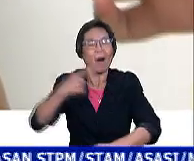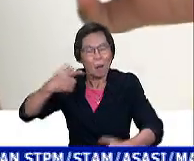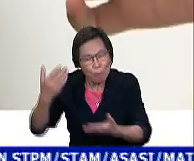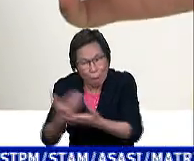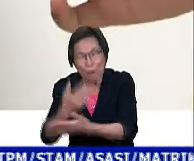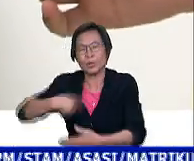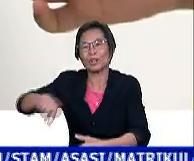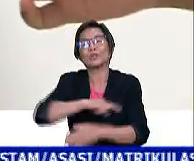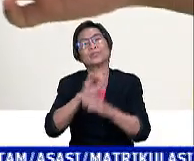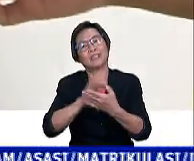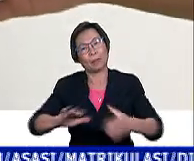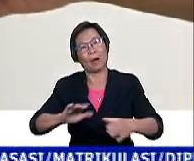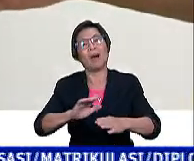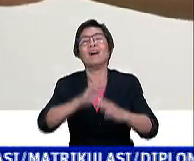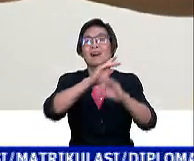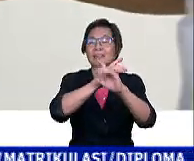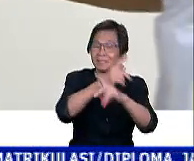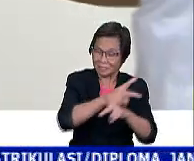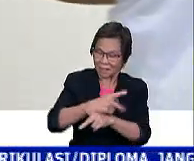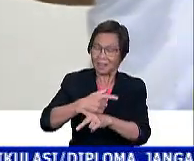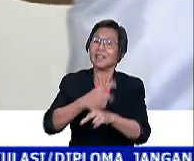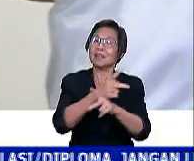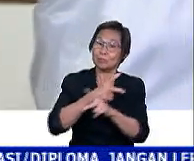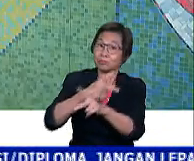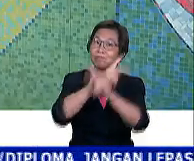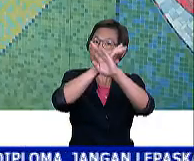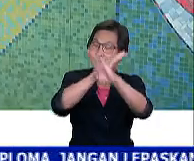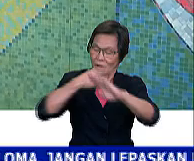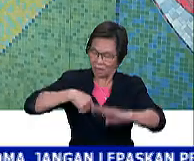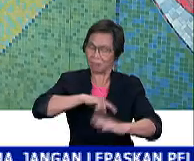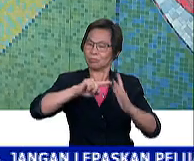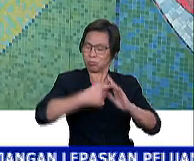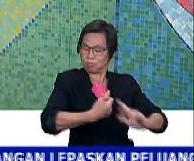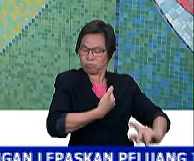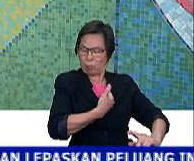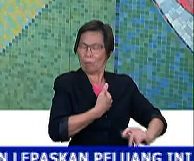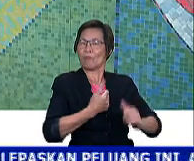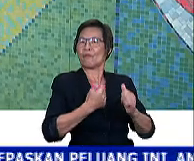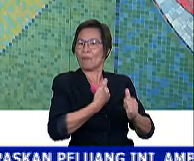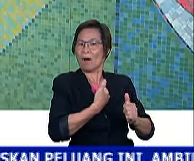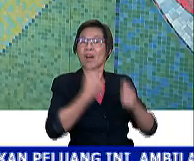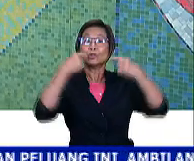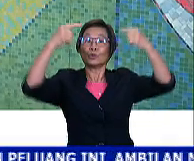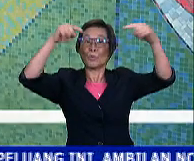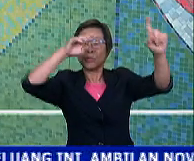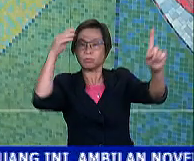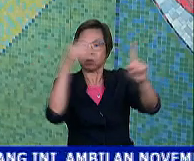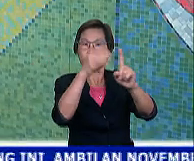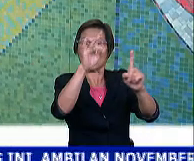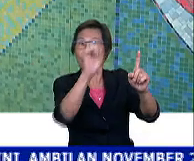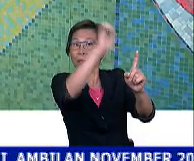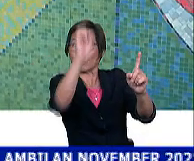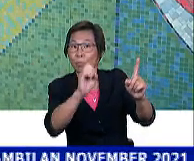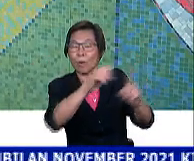Dan perlindungan untuk semua bermula daripada diri kita sendiri. Walaupun kita telah berjaya mencapai sasaran 80